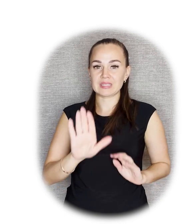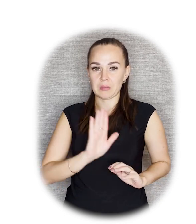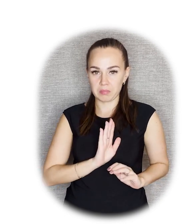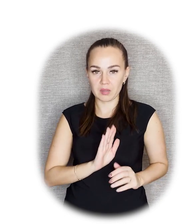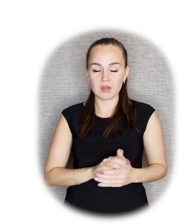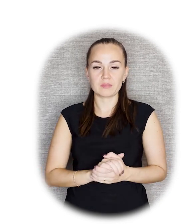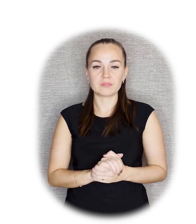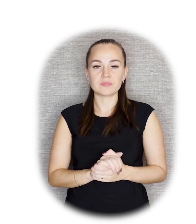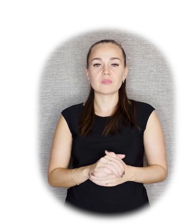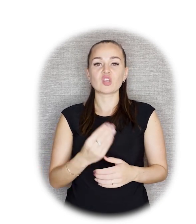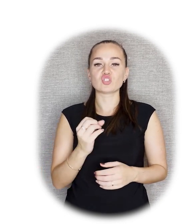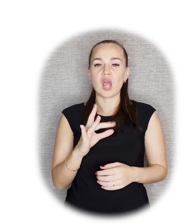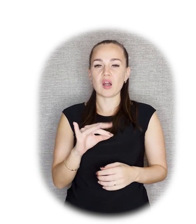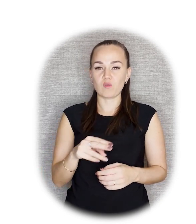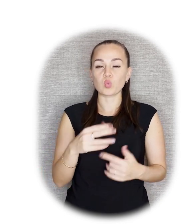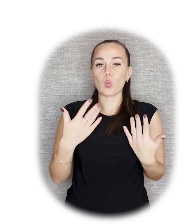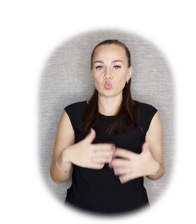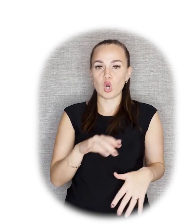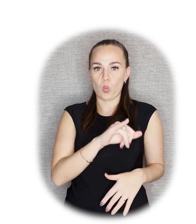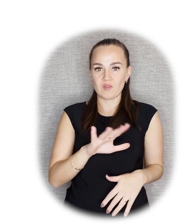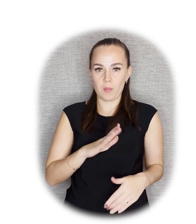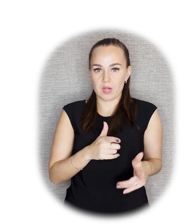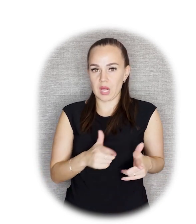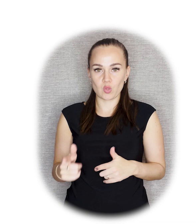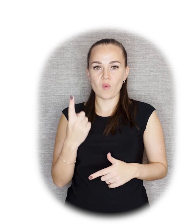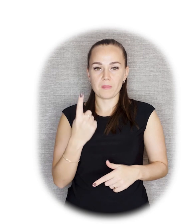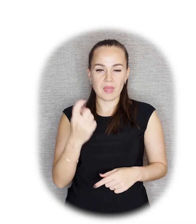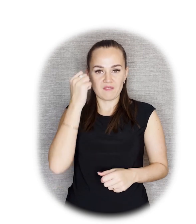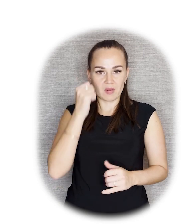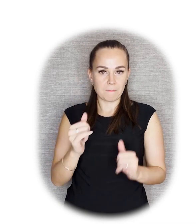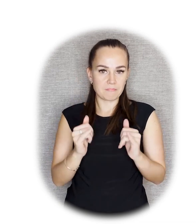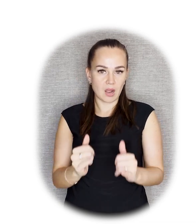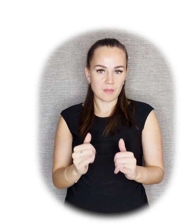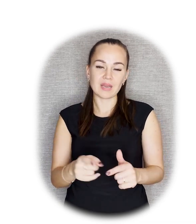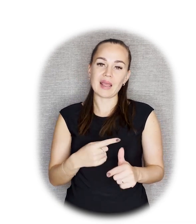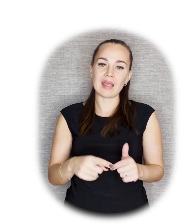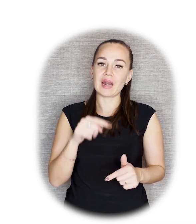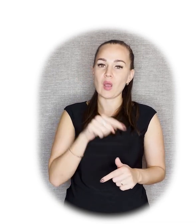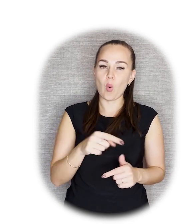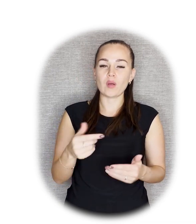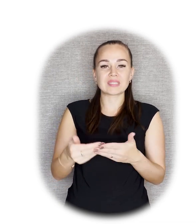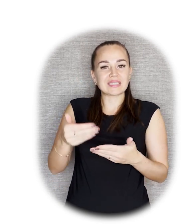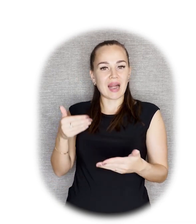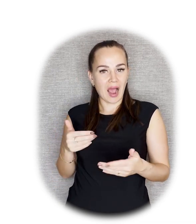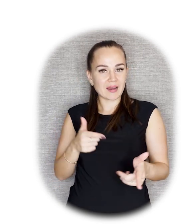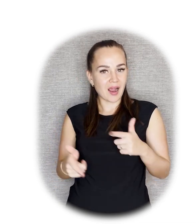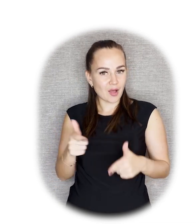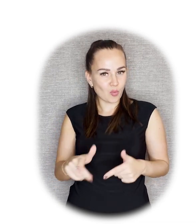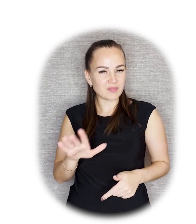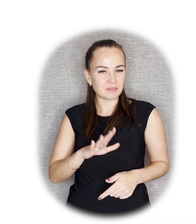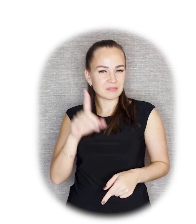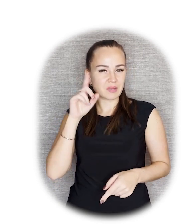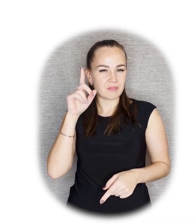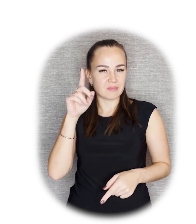у Леонида Шервода был готов первый памятник. И либо он все-таки готовился заранее, опять же, зная о